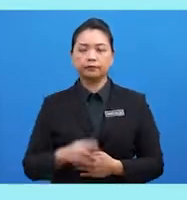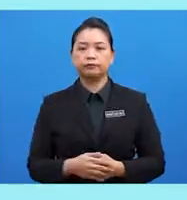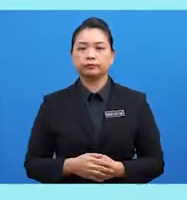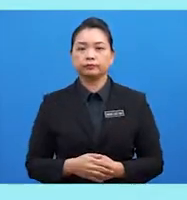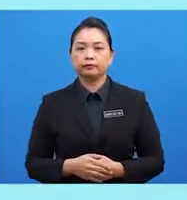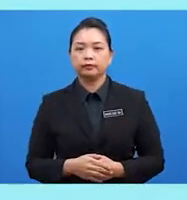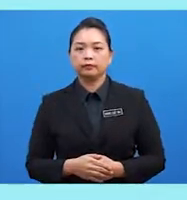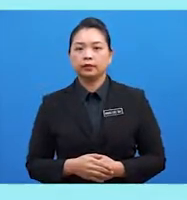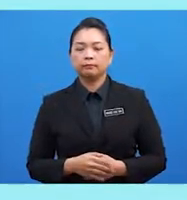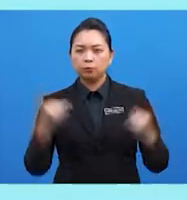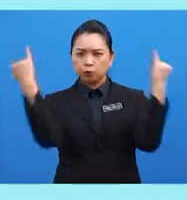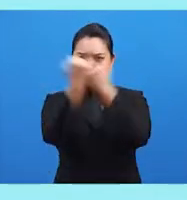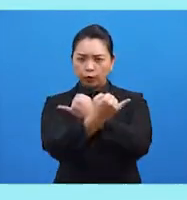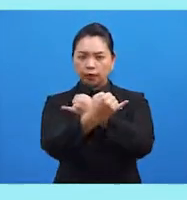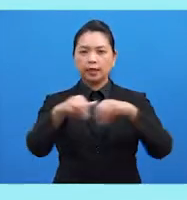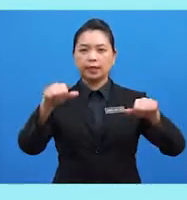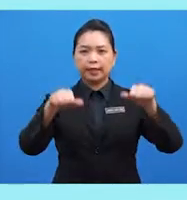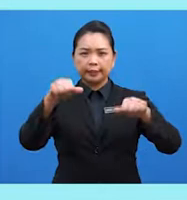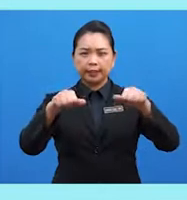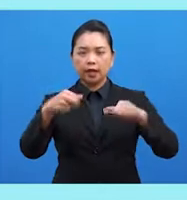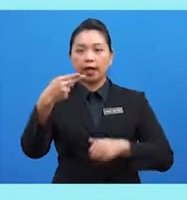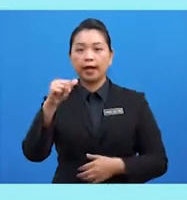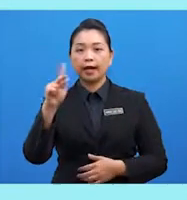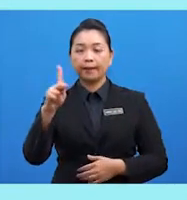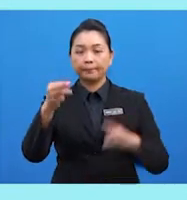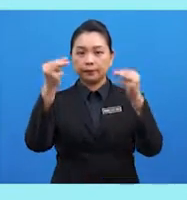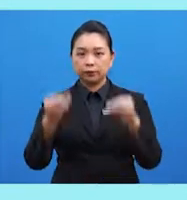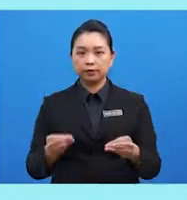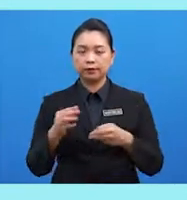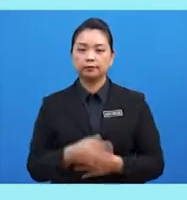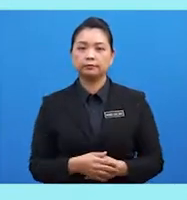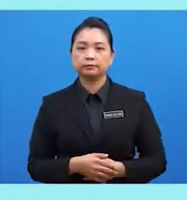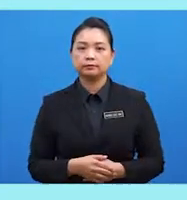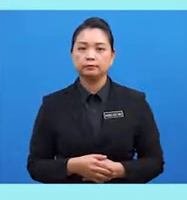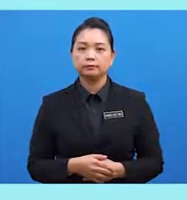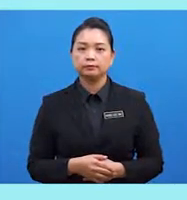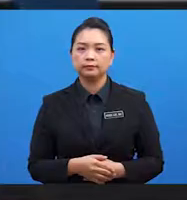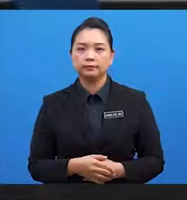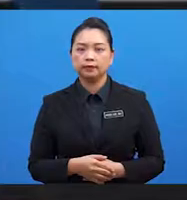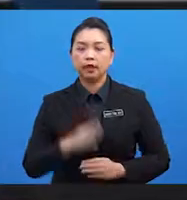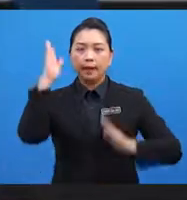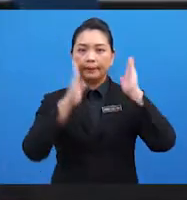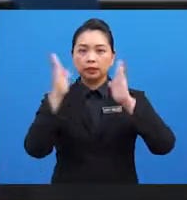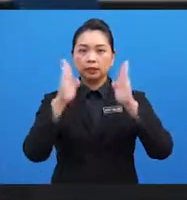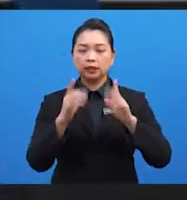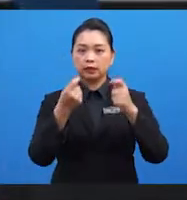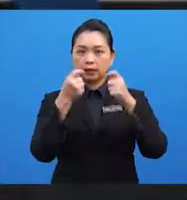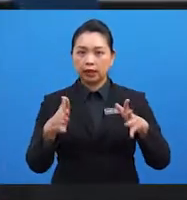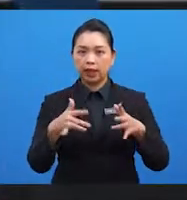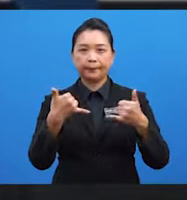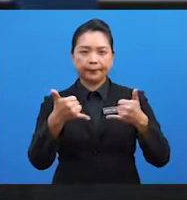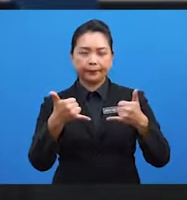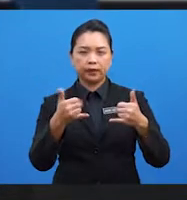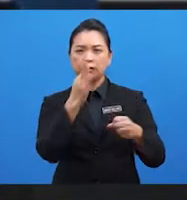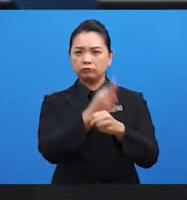memperjuangkan keadilan hak asasi manusia. Malaysia telah memainkan